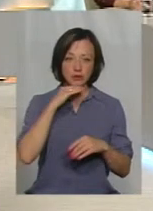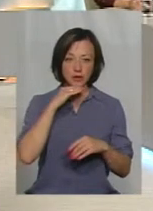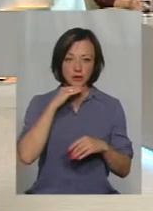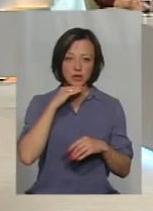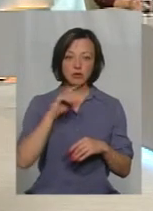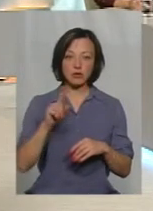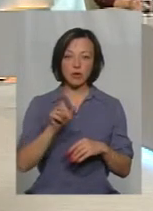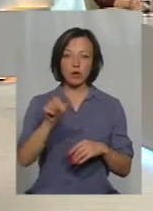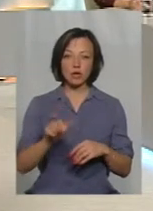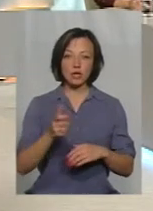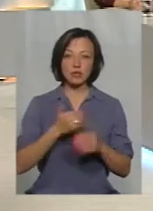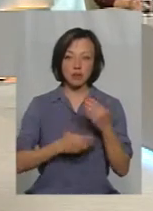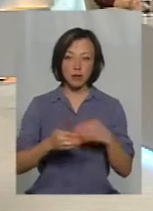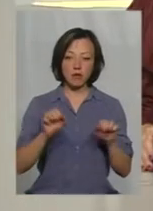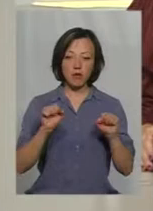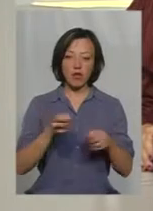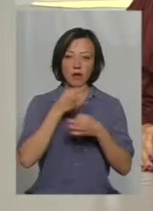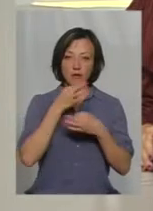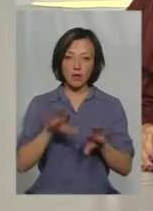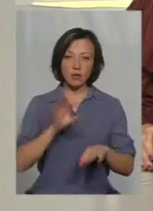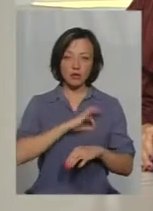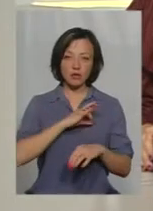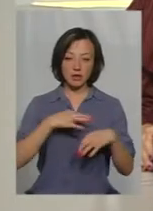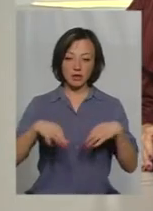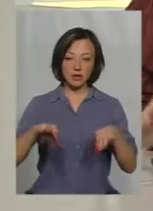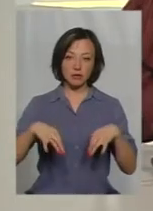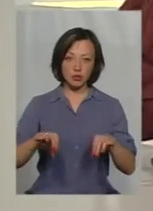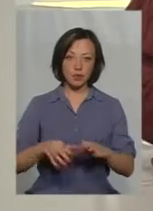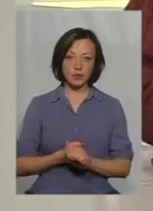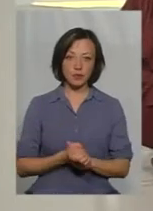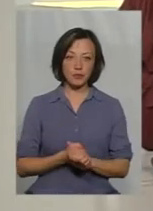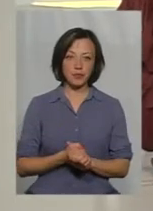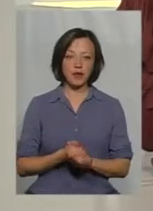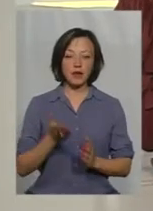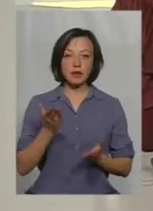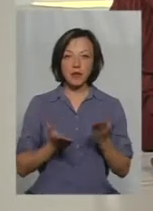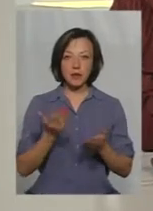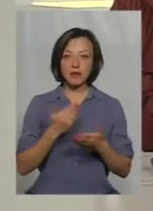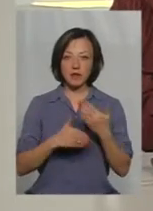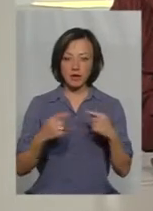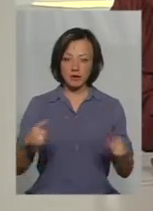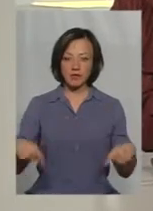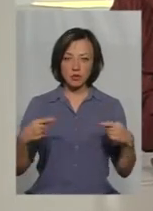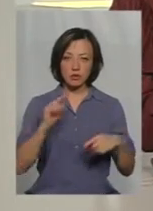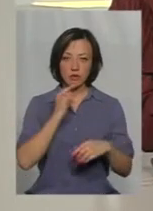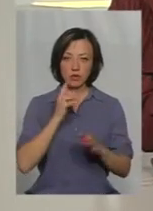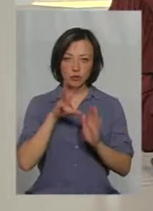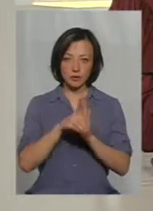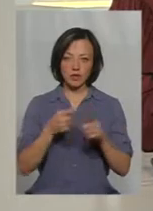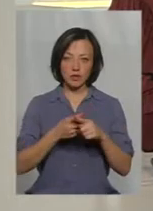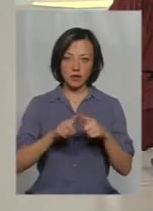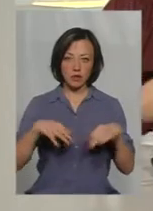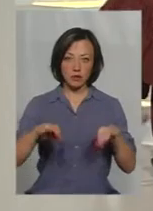з інвалідністю могла вільно пересуватися і користуватися транспортним засобом. Але, напевно, що інвалідний візок важко вмістити в такий